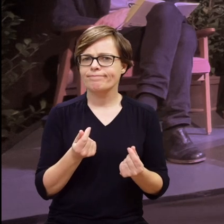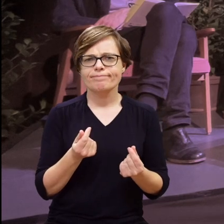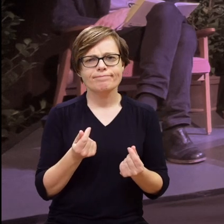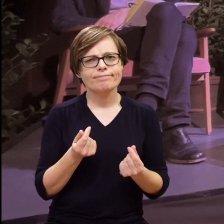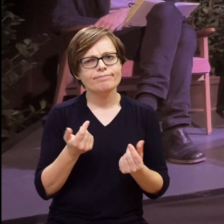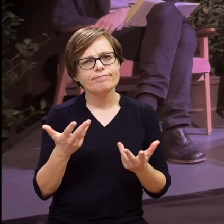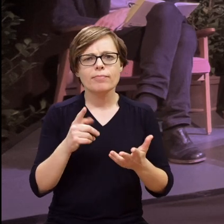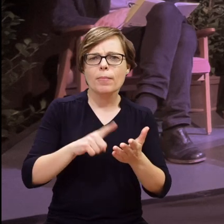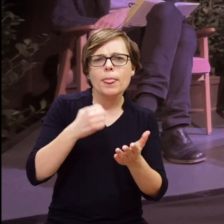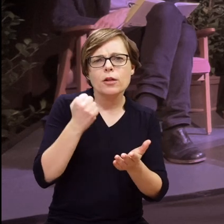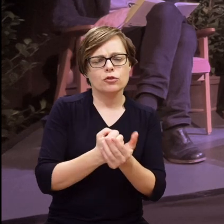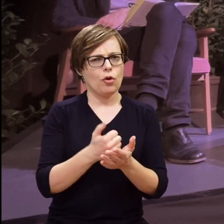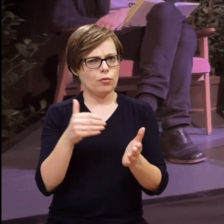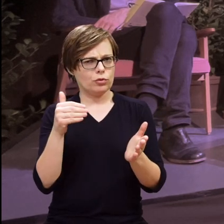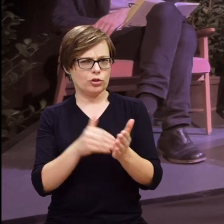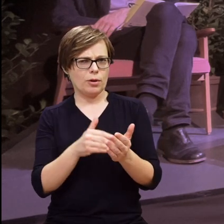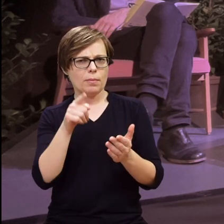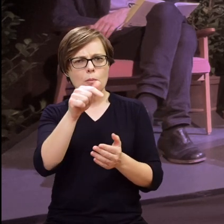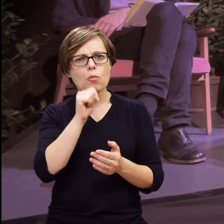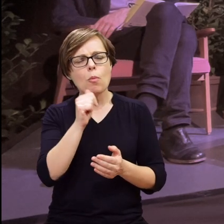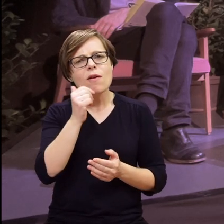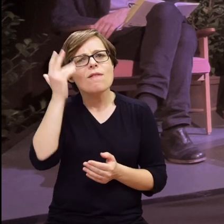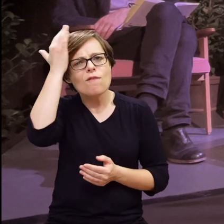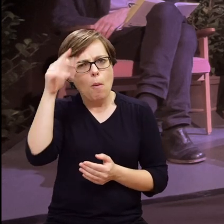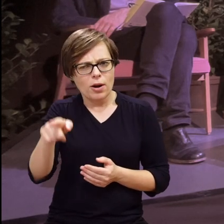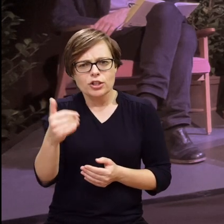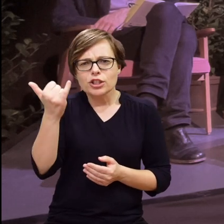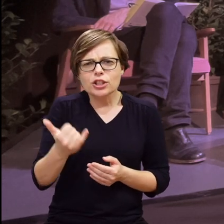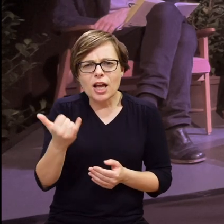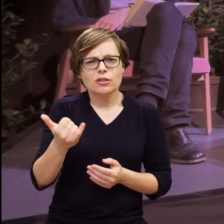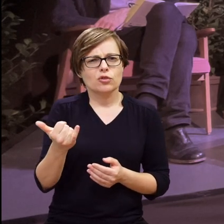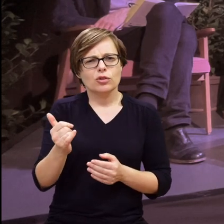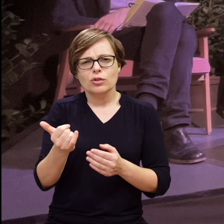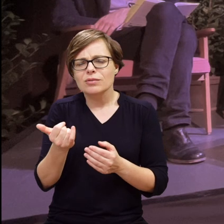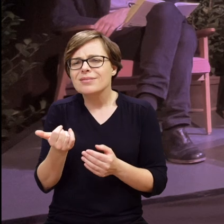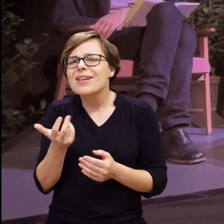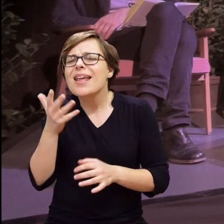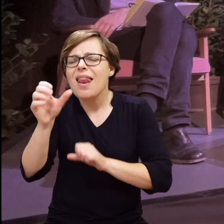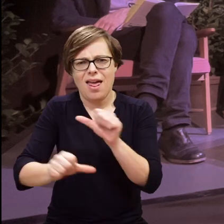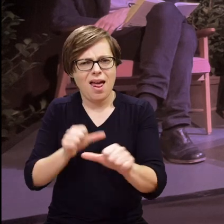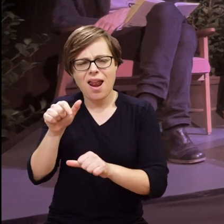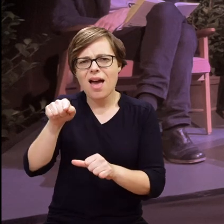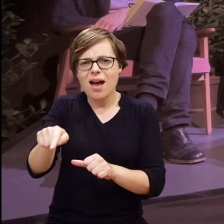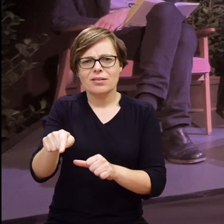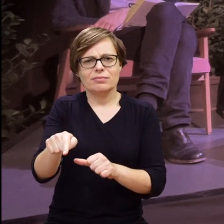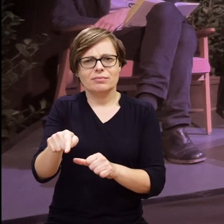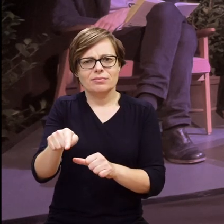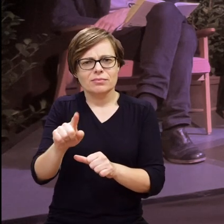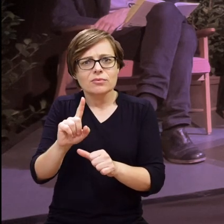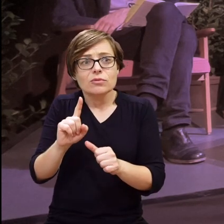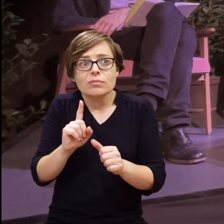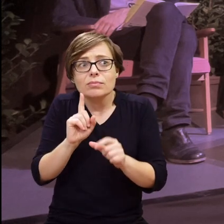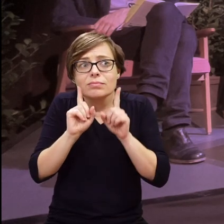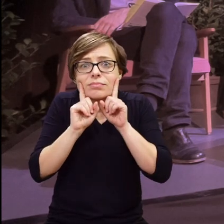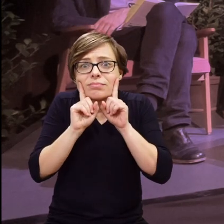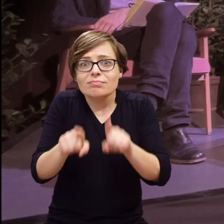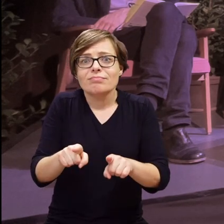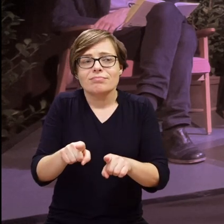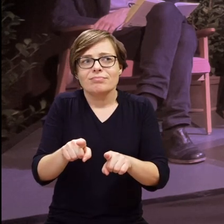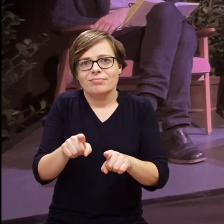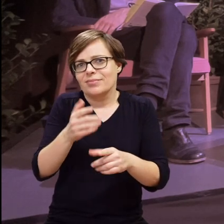zjawisko, nad którym, że znowu sobie trzeba spróbować wyobrazić, co musi przeżywać dziecko, które przez tyle lat